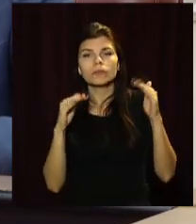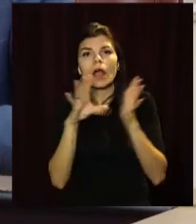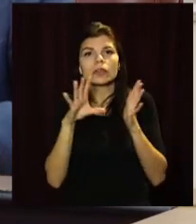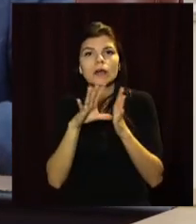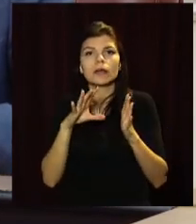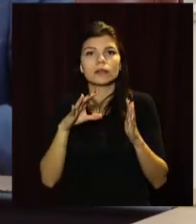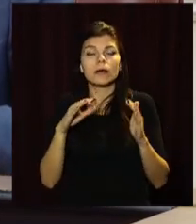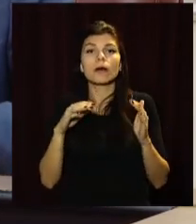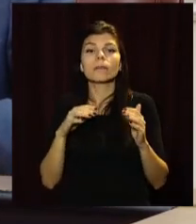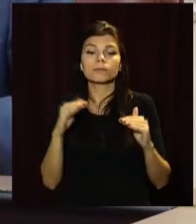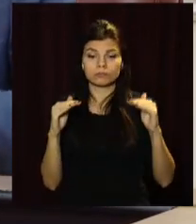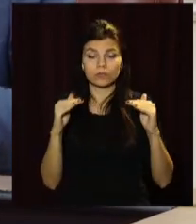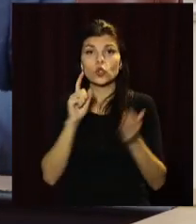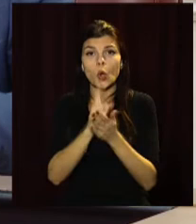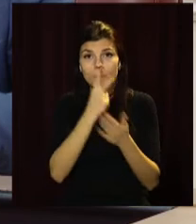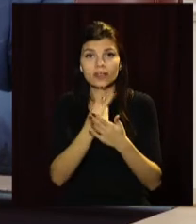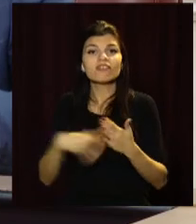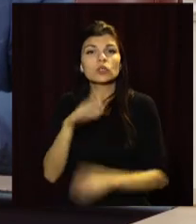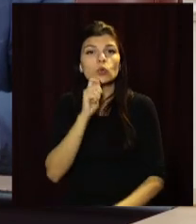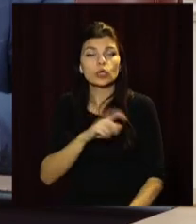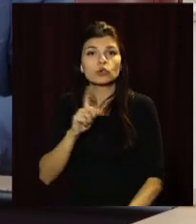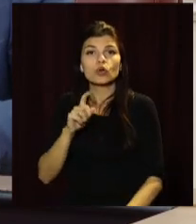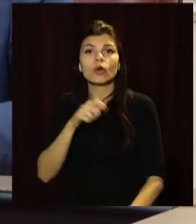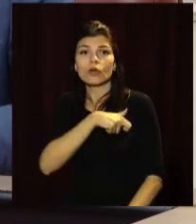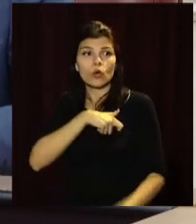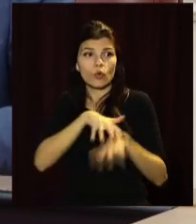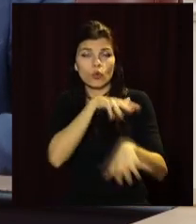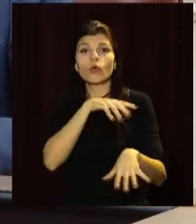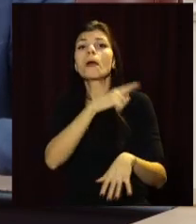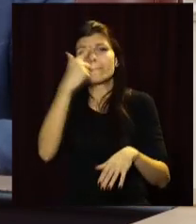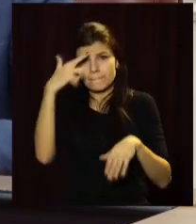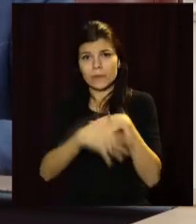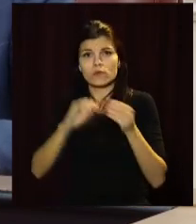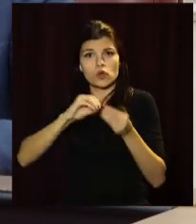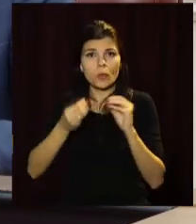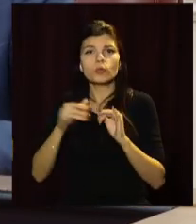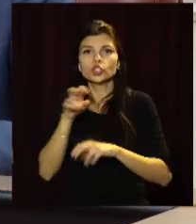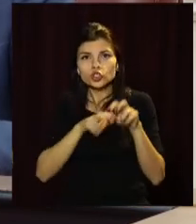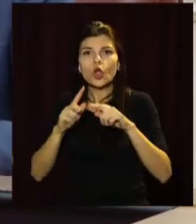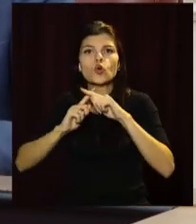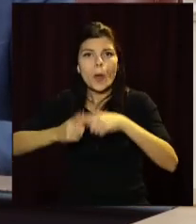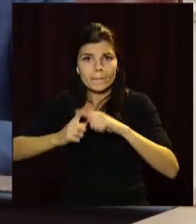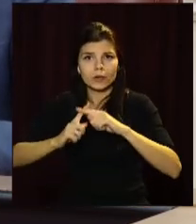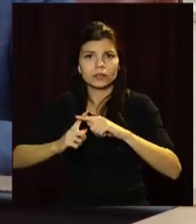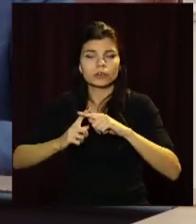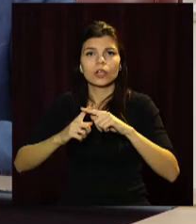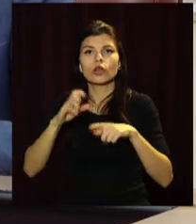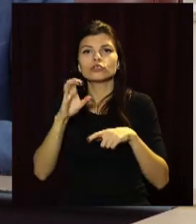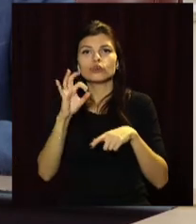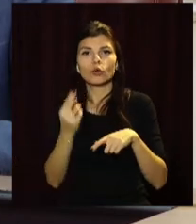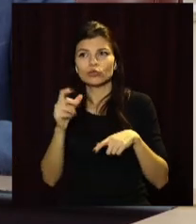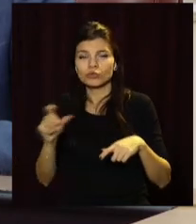балансу має показати усім українцям, що уряд розуміє проблеми галузі і шукає компроміс між соціальною складовою та